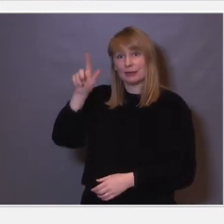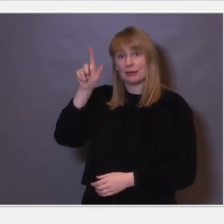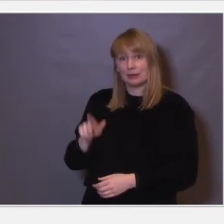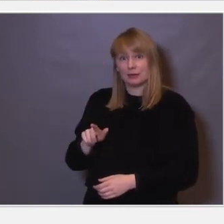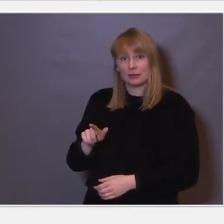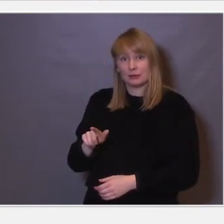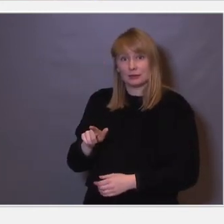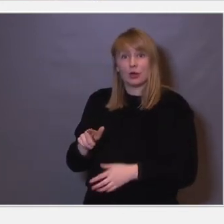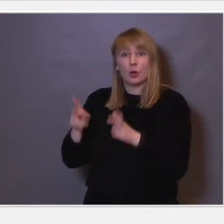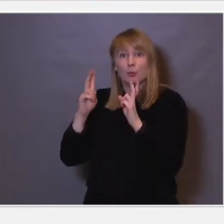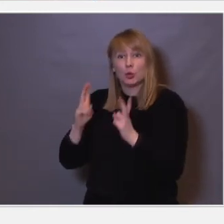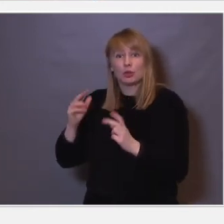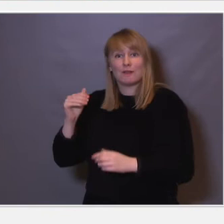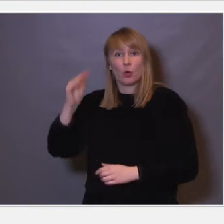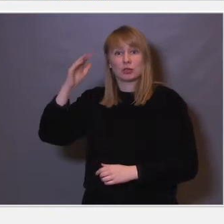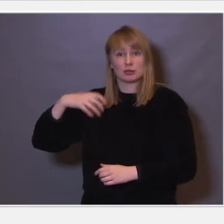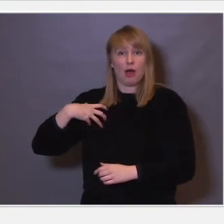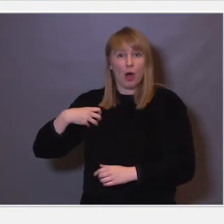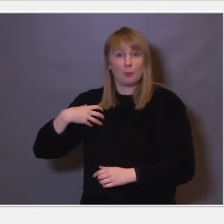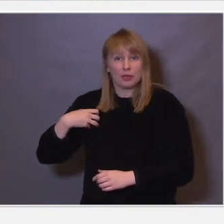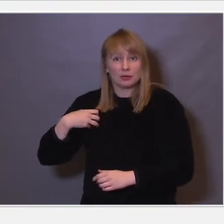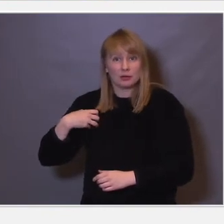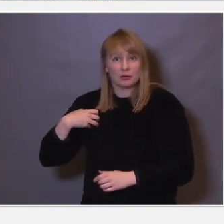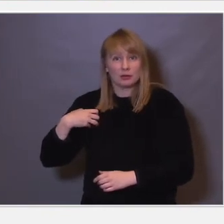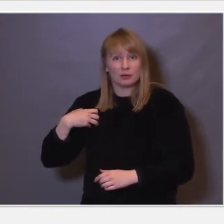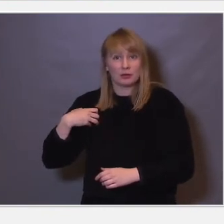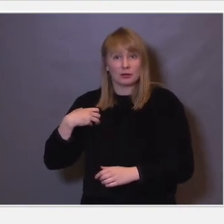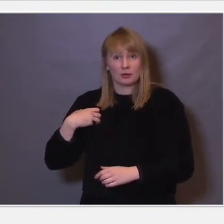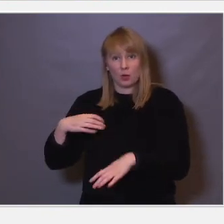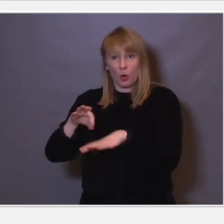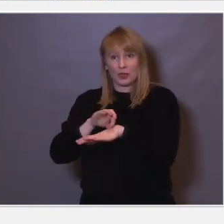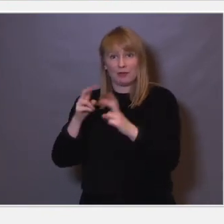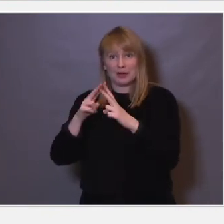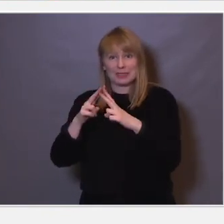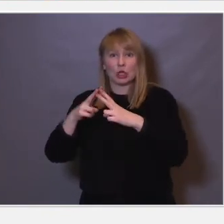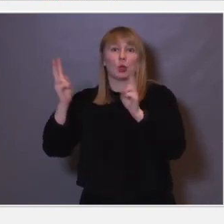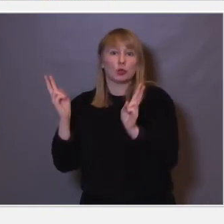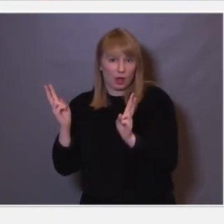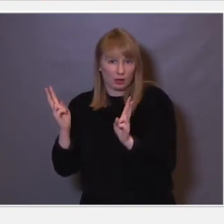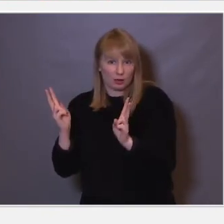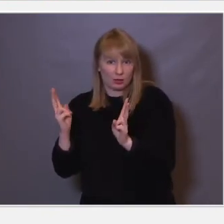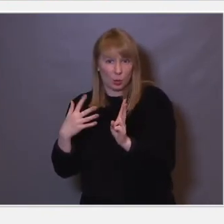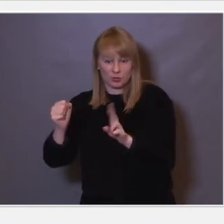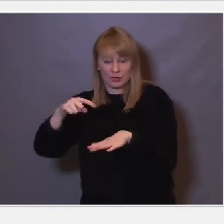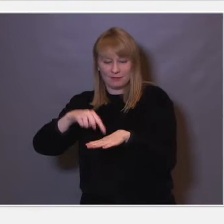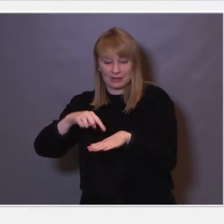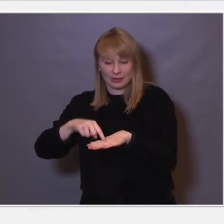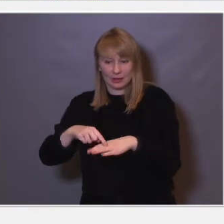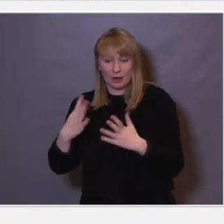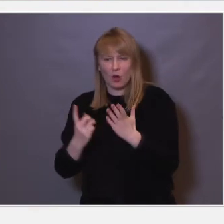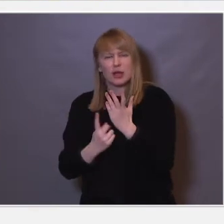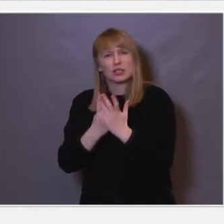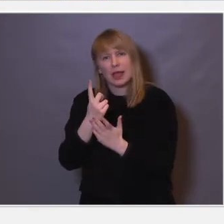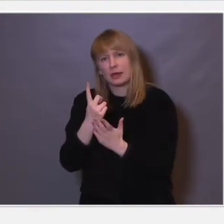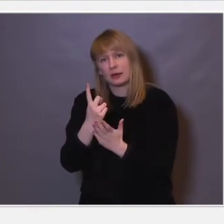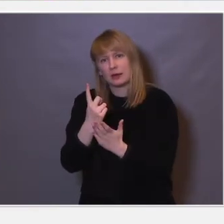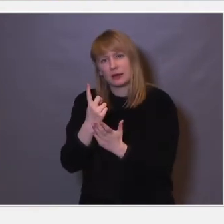tok voksne aper, og så kuttet han nervecellerforbindelsen til en av fingrene. Og så så han hva skjer nå med